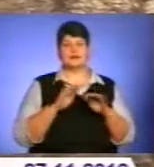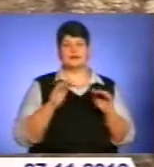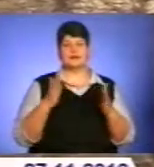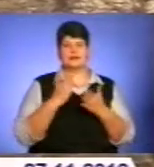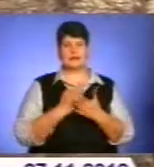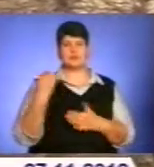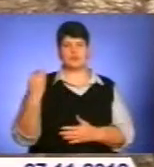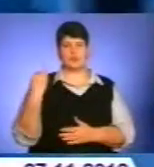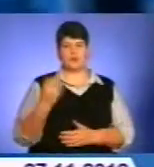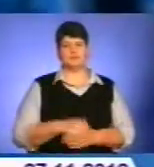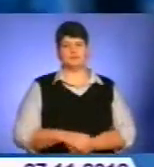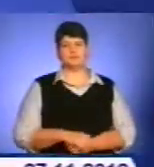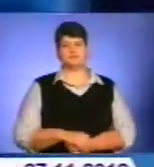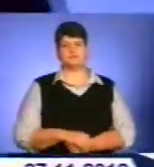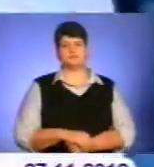історія.